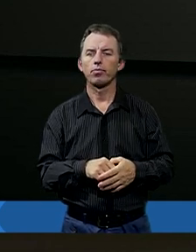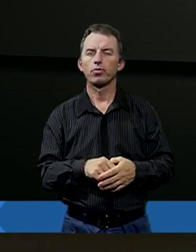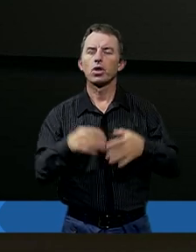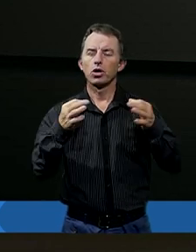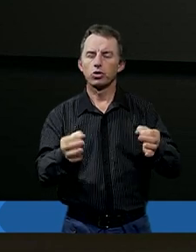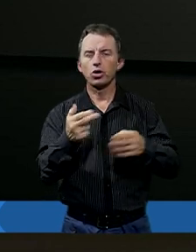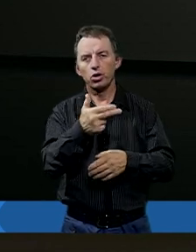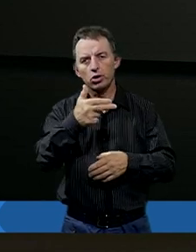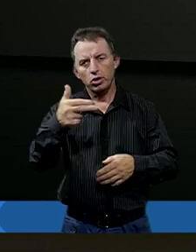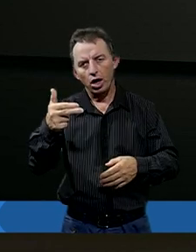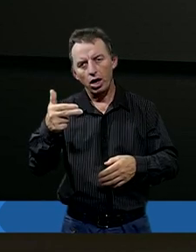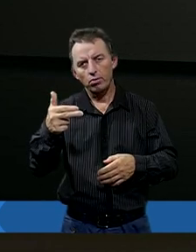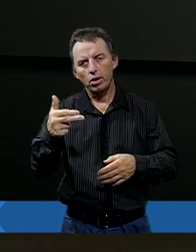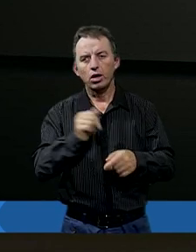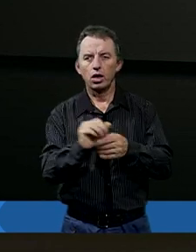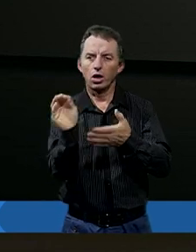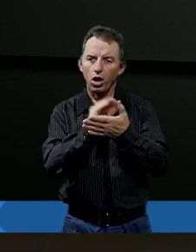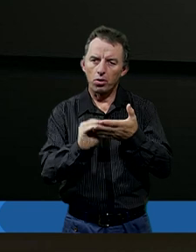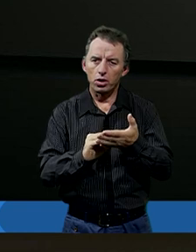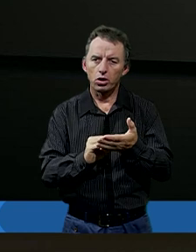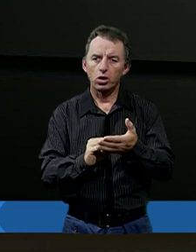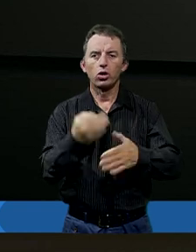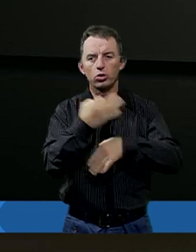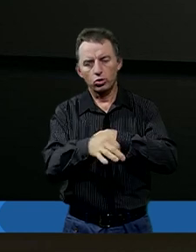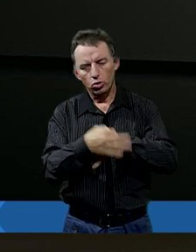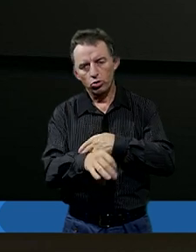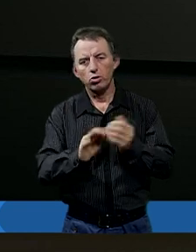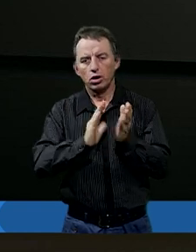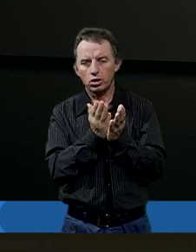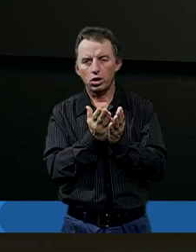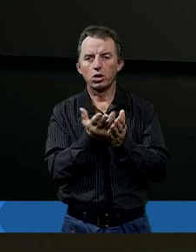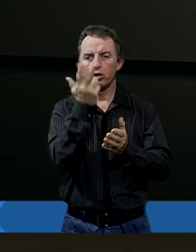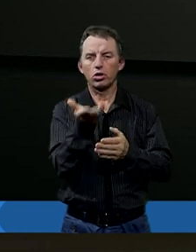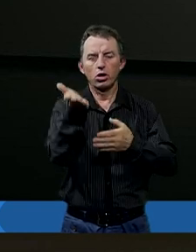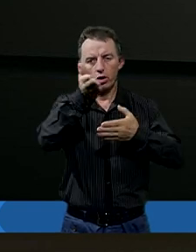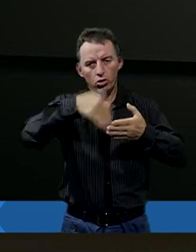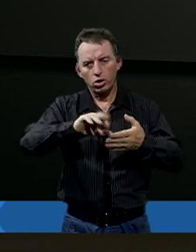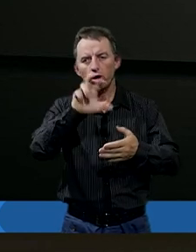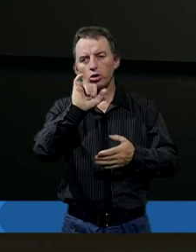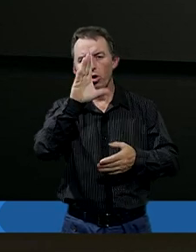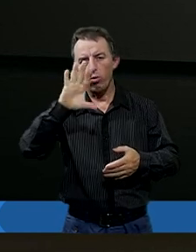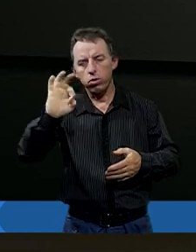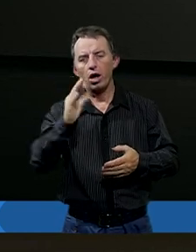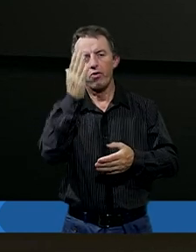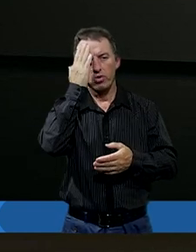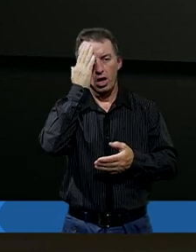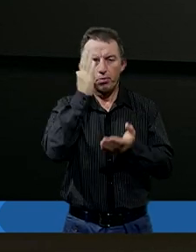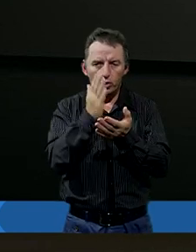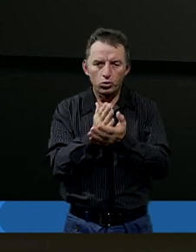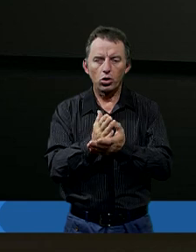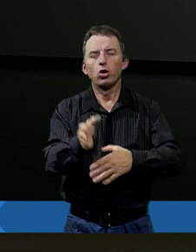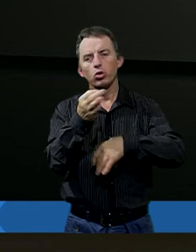Dzisiejszy temat zaczynamy od studium rozdziału trzeciego z Księgi Hioba. Wiemy już i